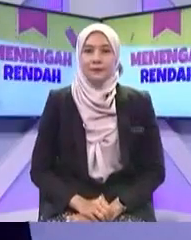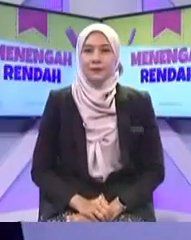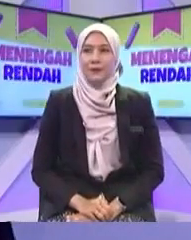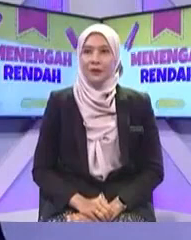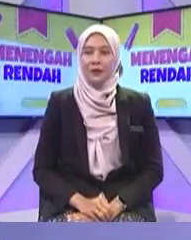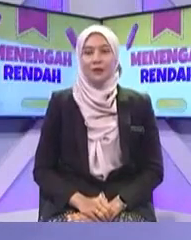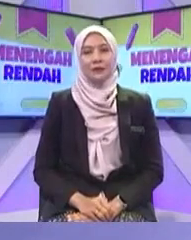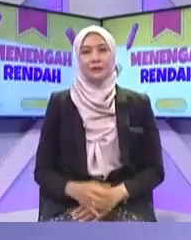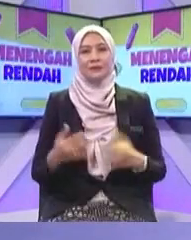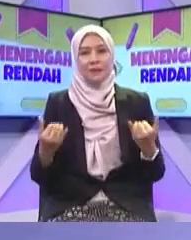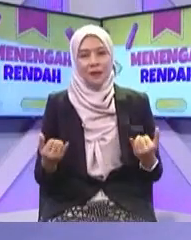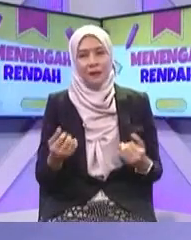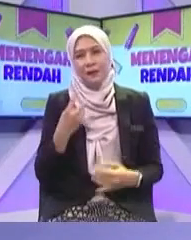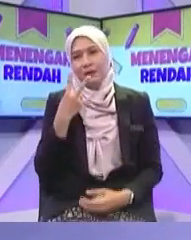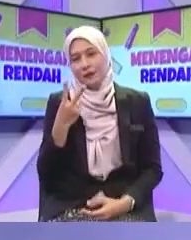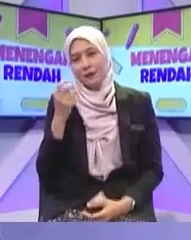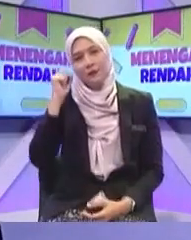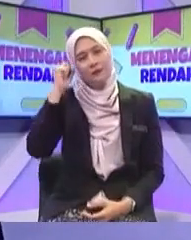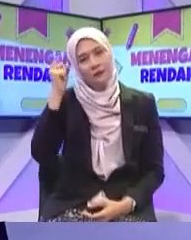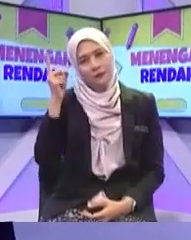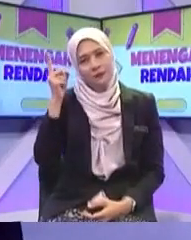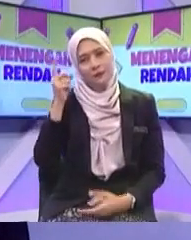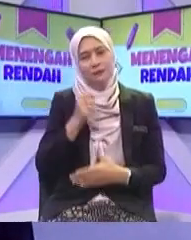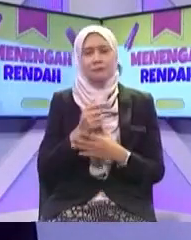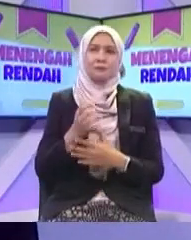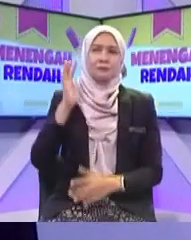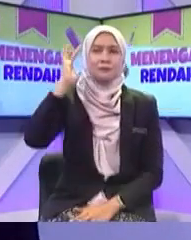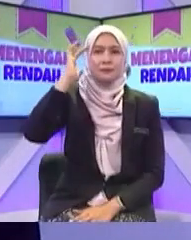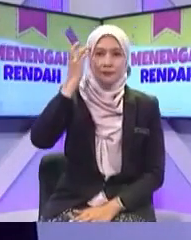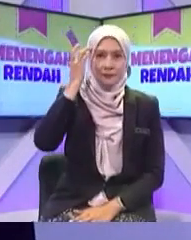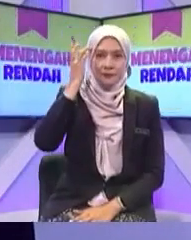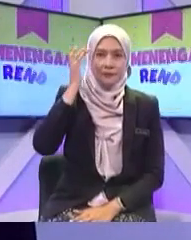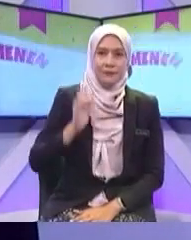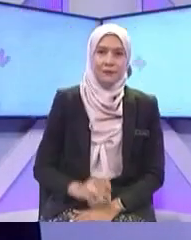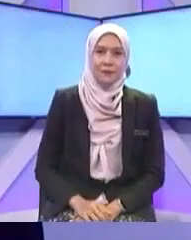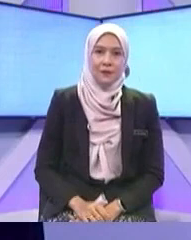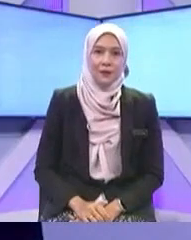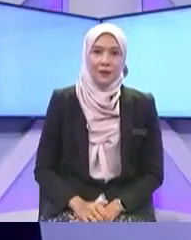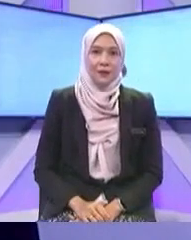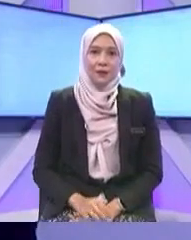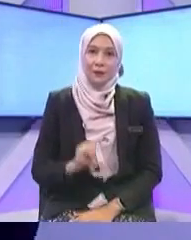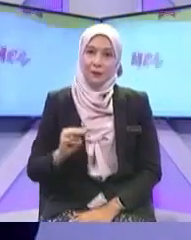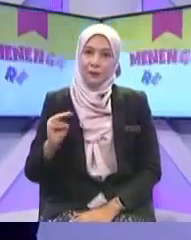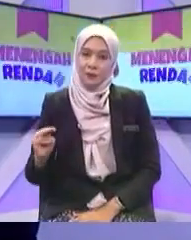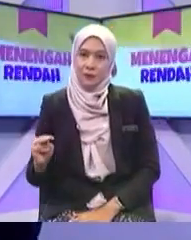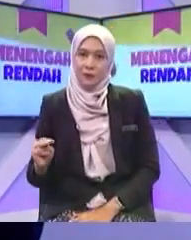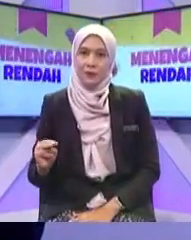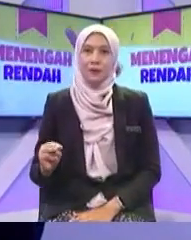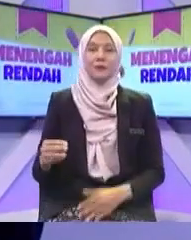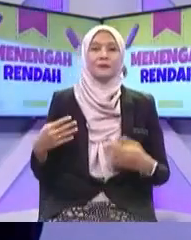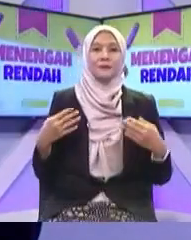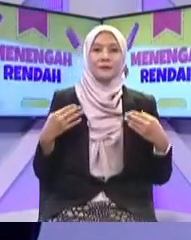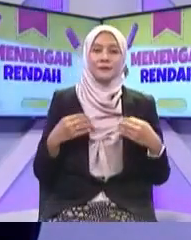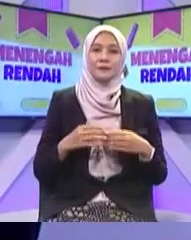Pemahaman Murid-murid Yang berada di studio Dan murid-murid Yang berada di rumah Yang bersama kita Pada hari ini